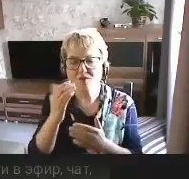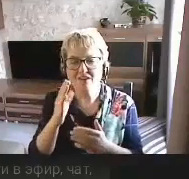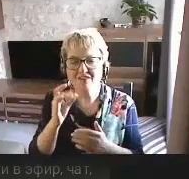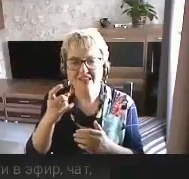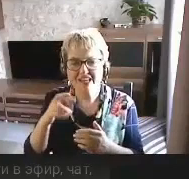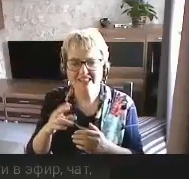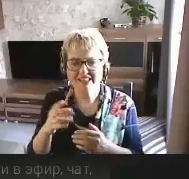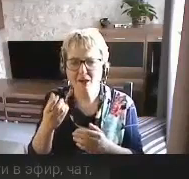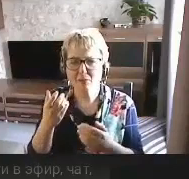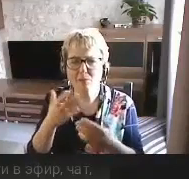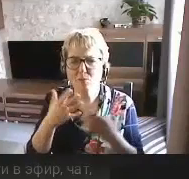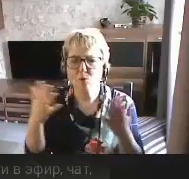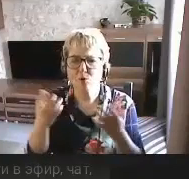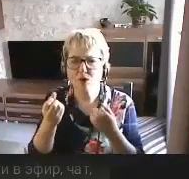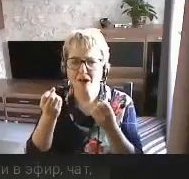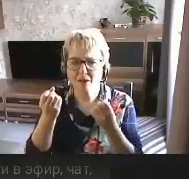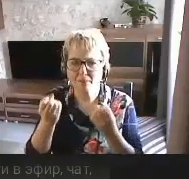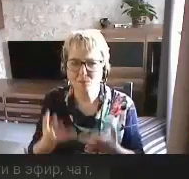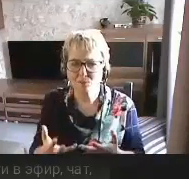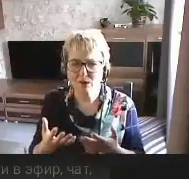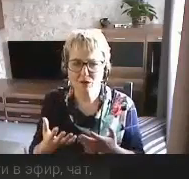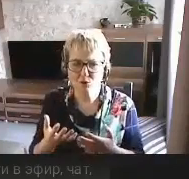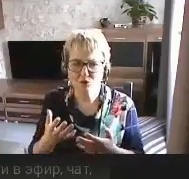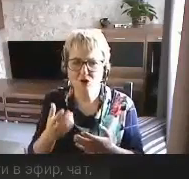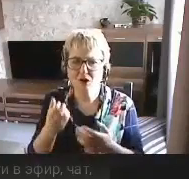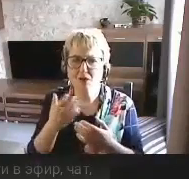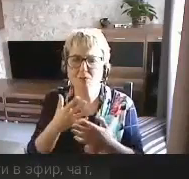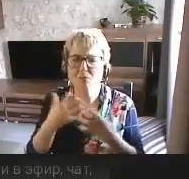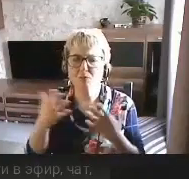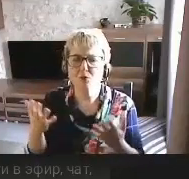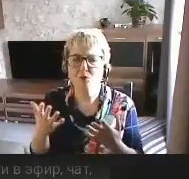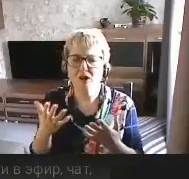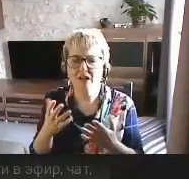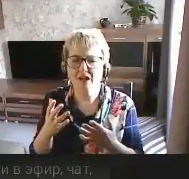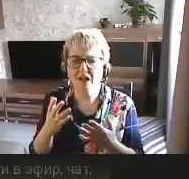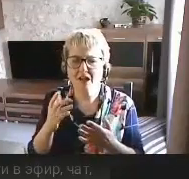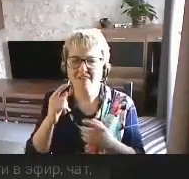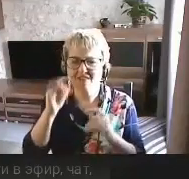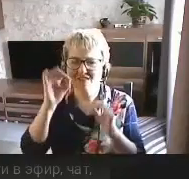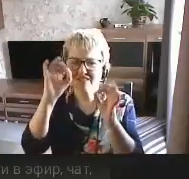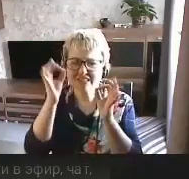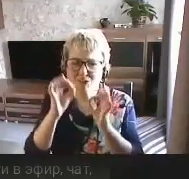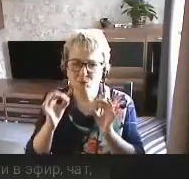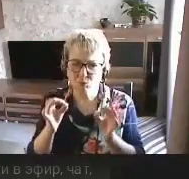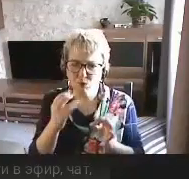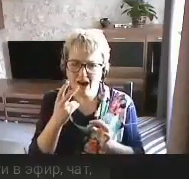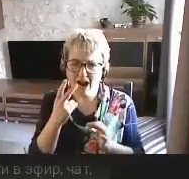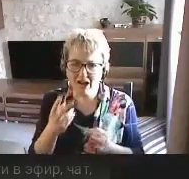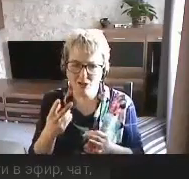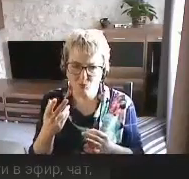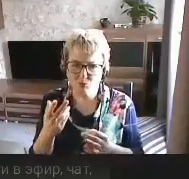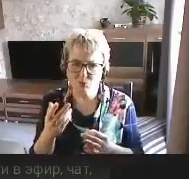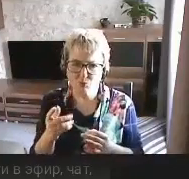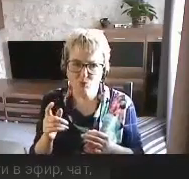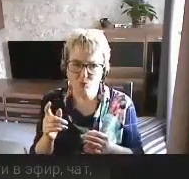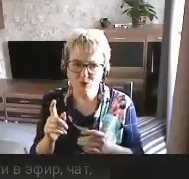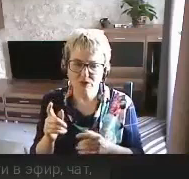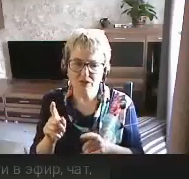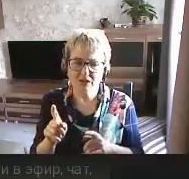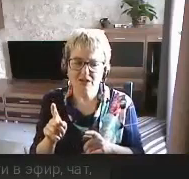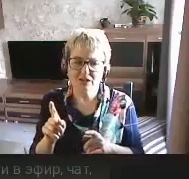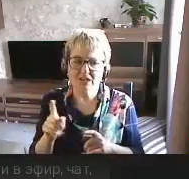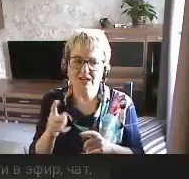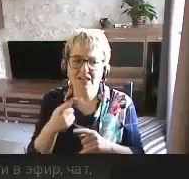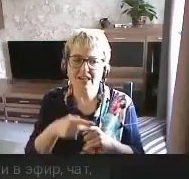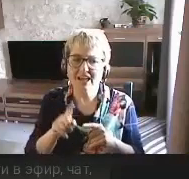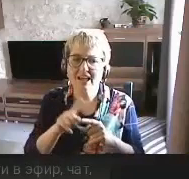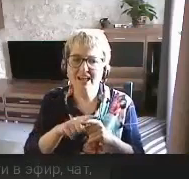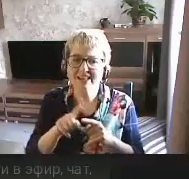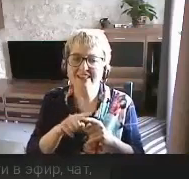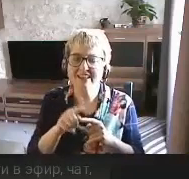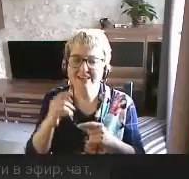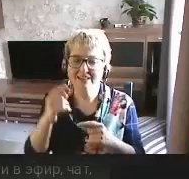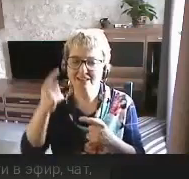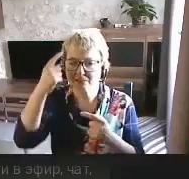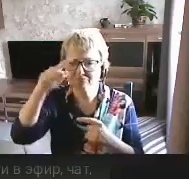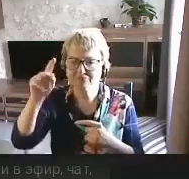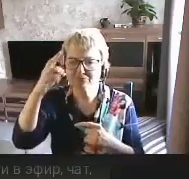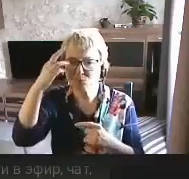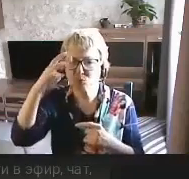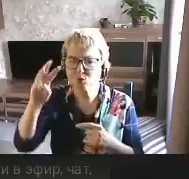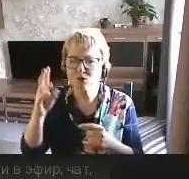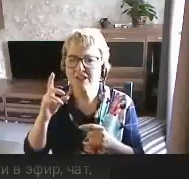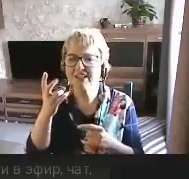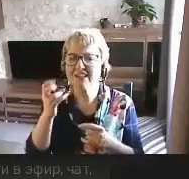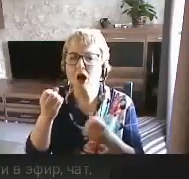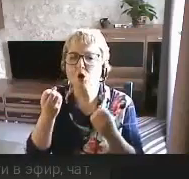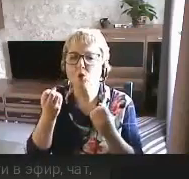более простую, более визуальную, что ли. И это тренд, тренд на